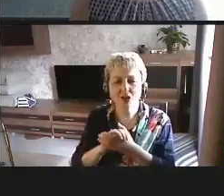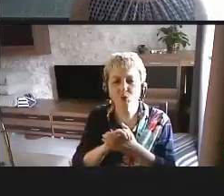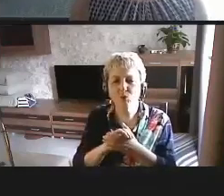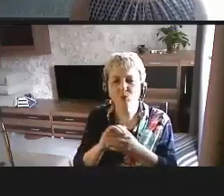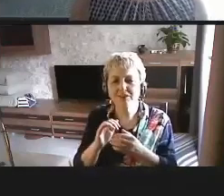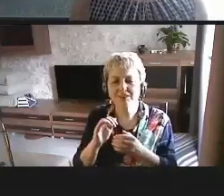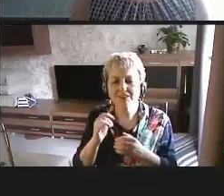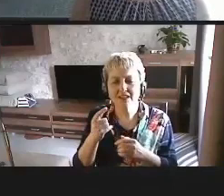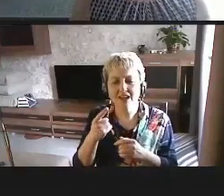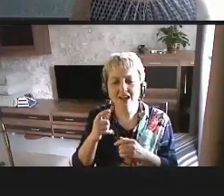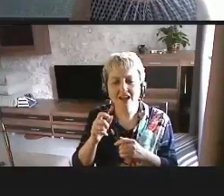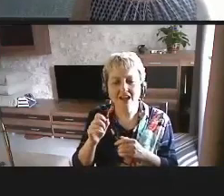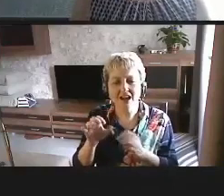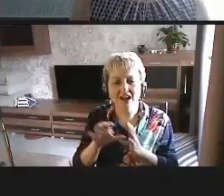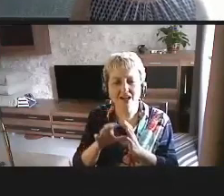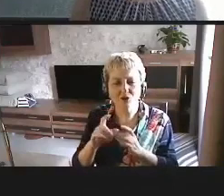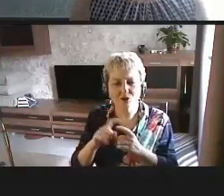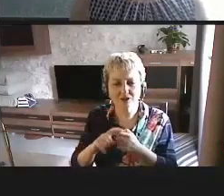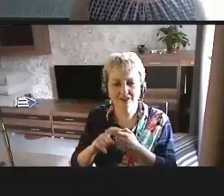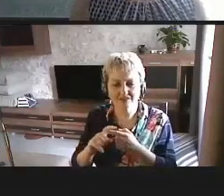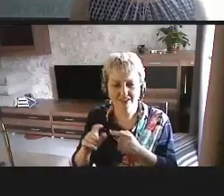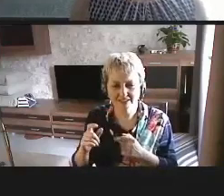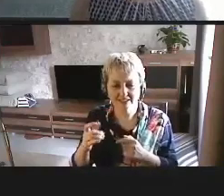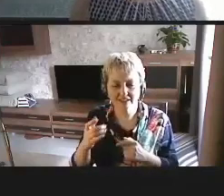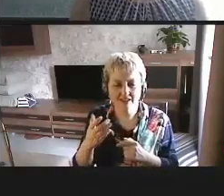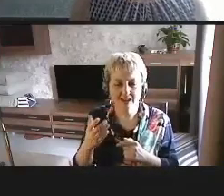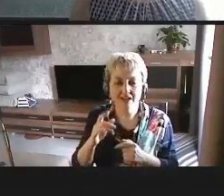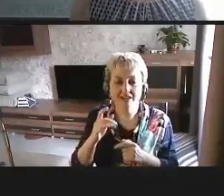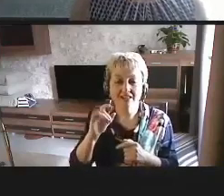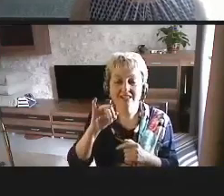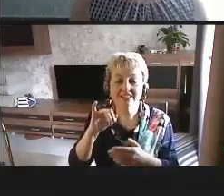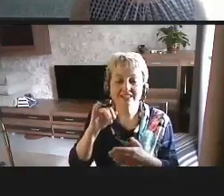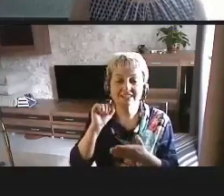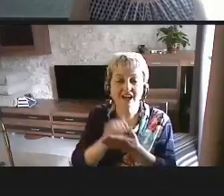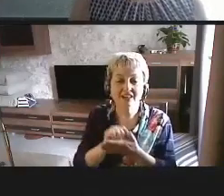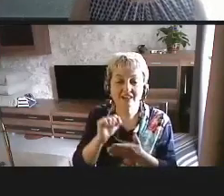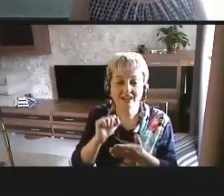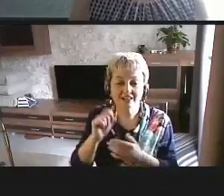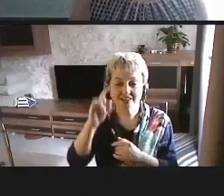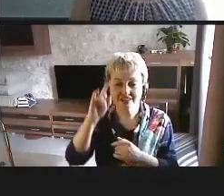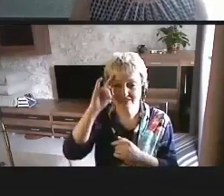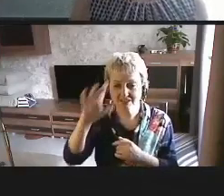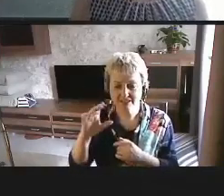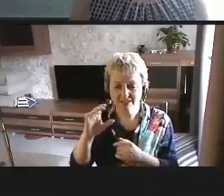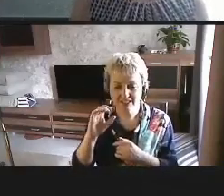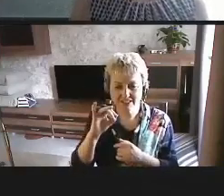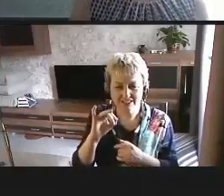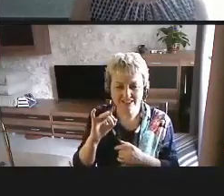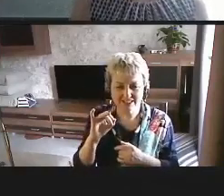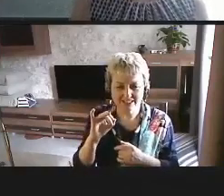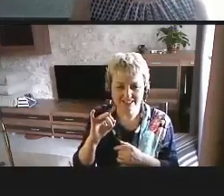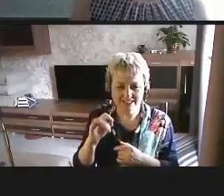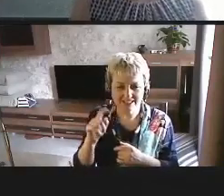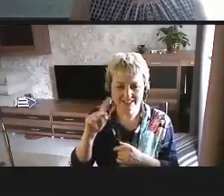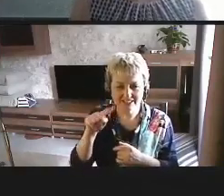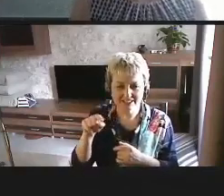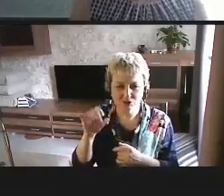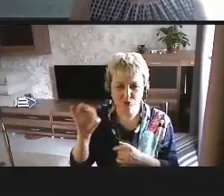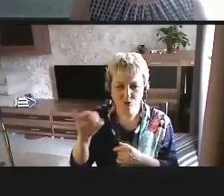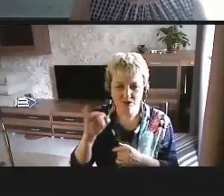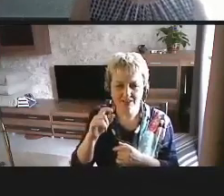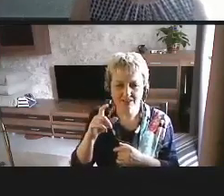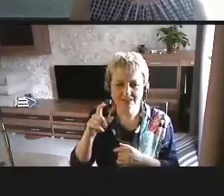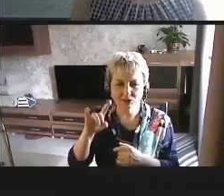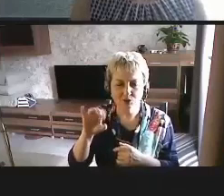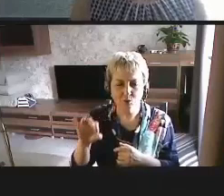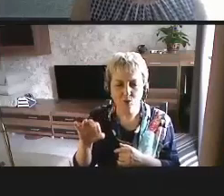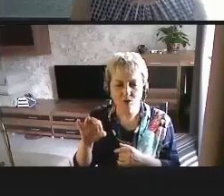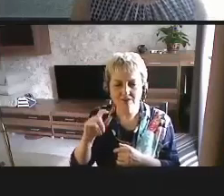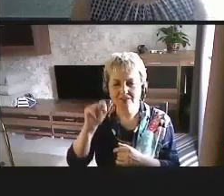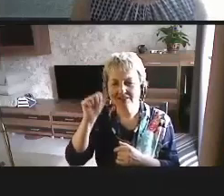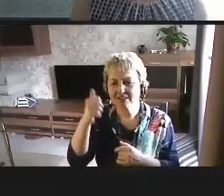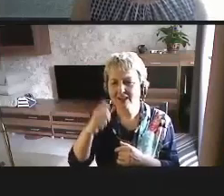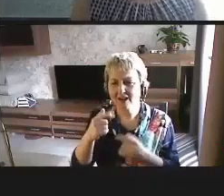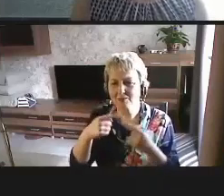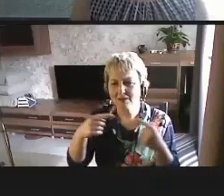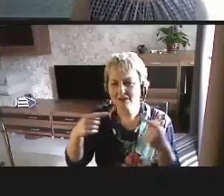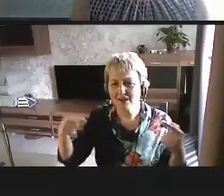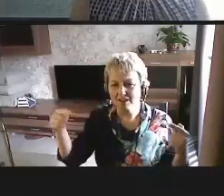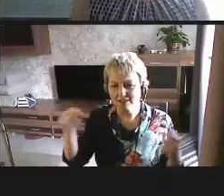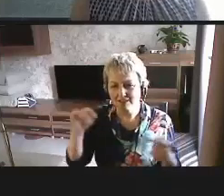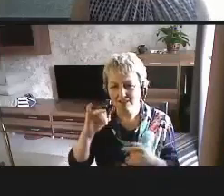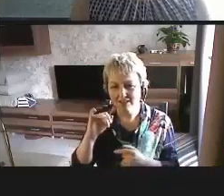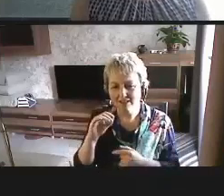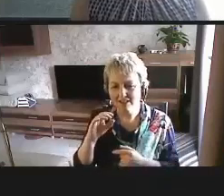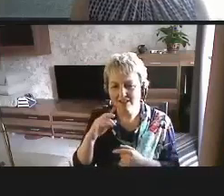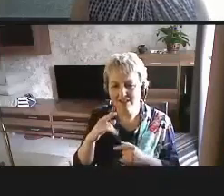и стандарт известный ISO, довольно активно применяющийся в самых разных индустриях.